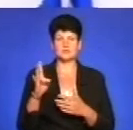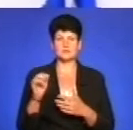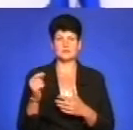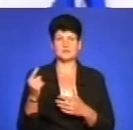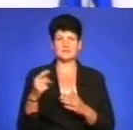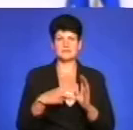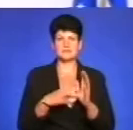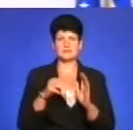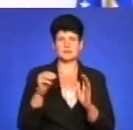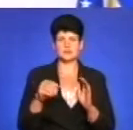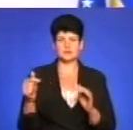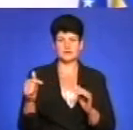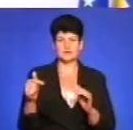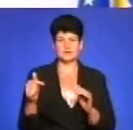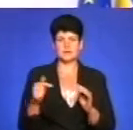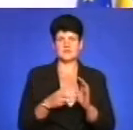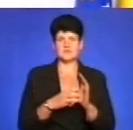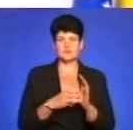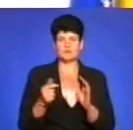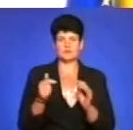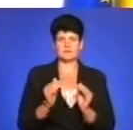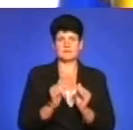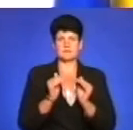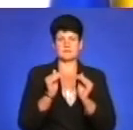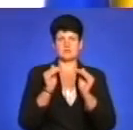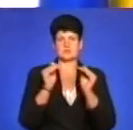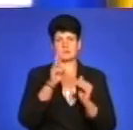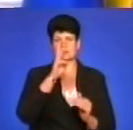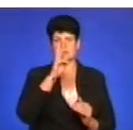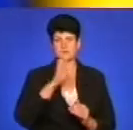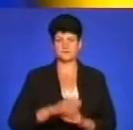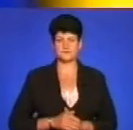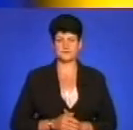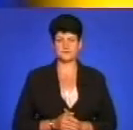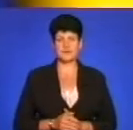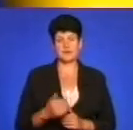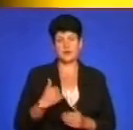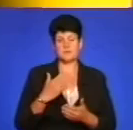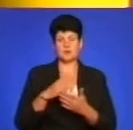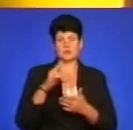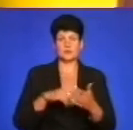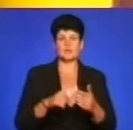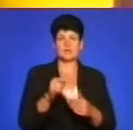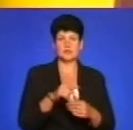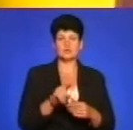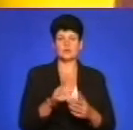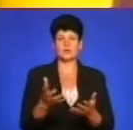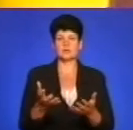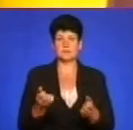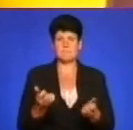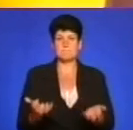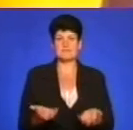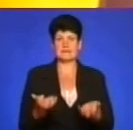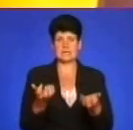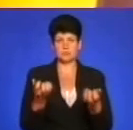тисяч гривень. Тобто майже на 800 гривень трошки більше заробітна плата буде більше. Я маю надію на те, що ми отримуємо підтримку